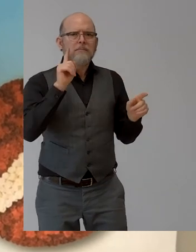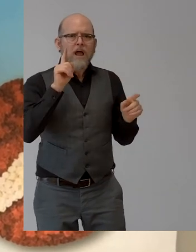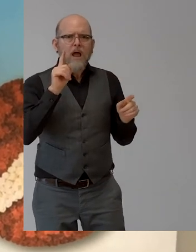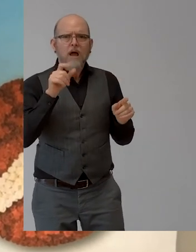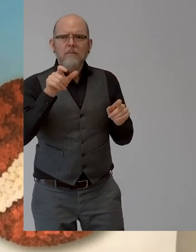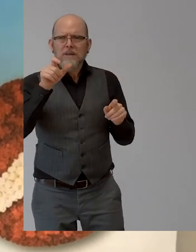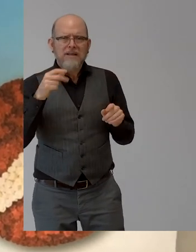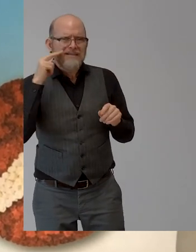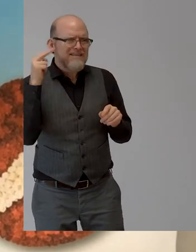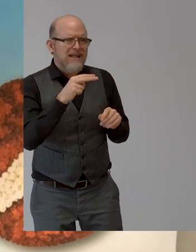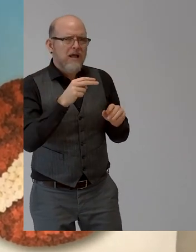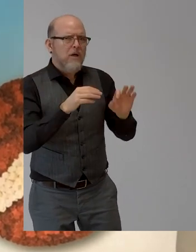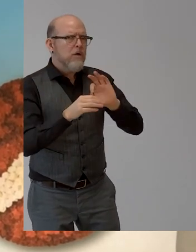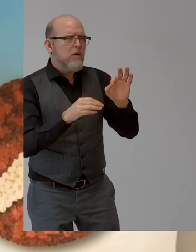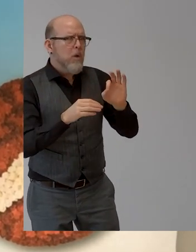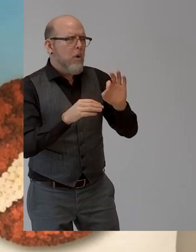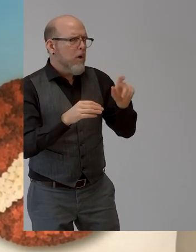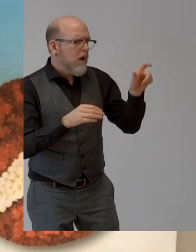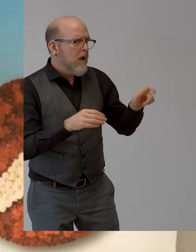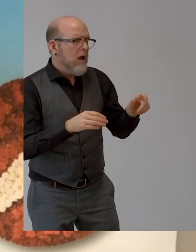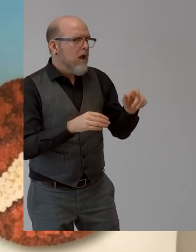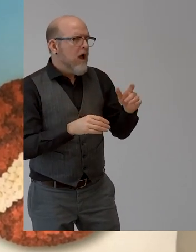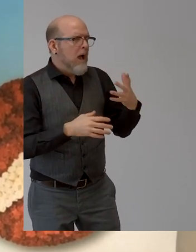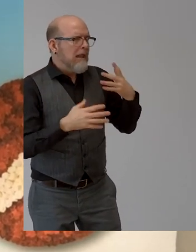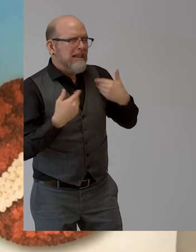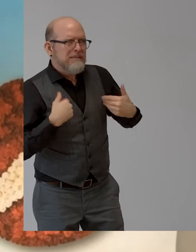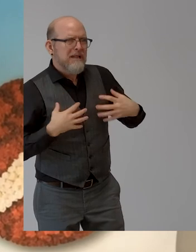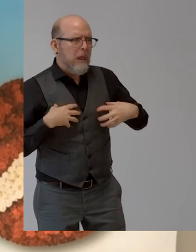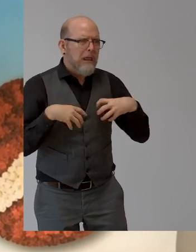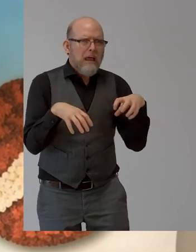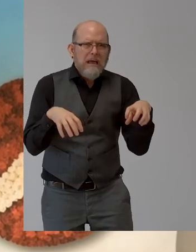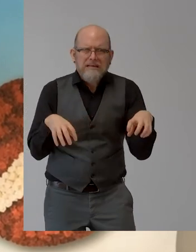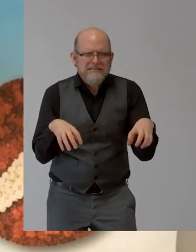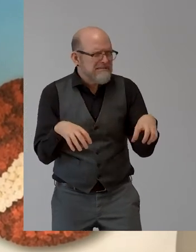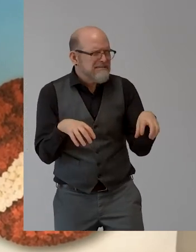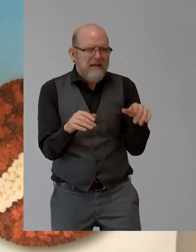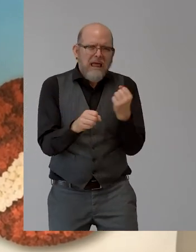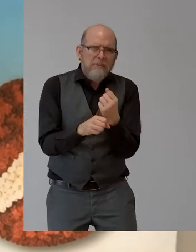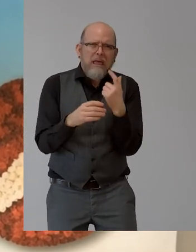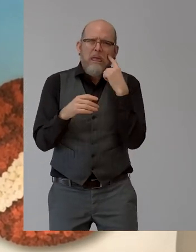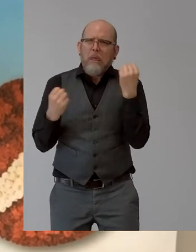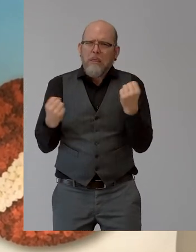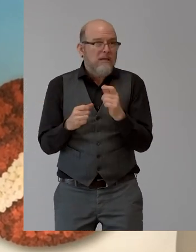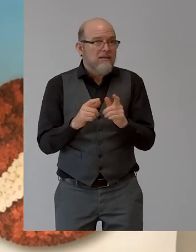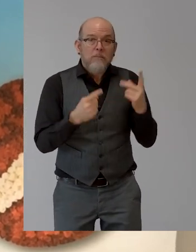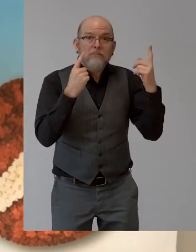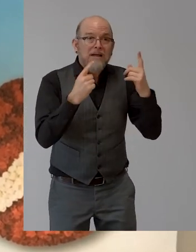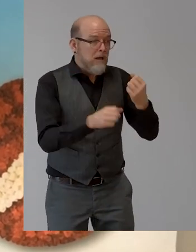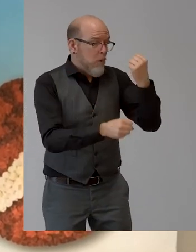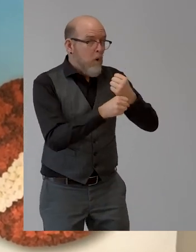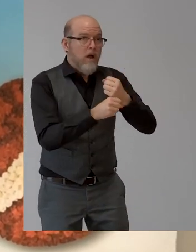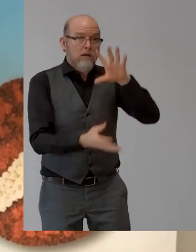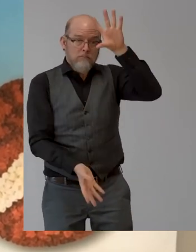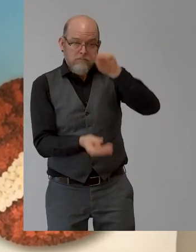and in what way she is doing her job. And we are very happy that these examples, these employees